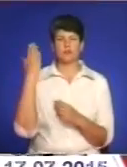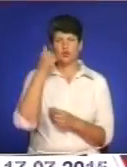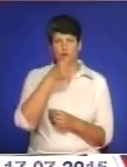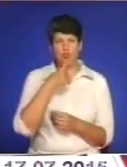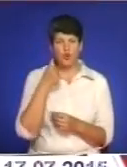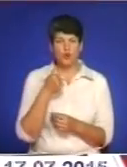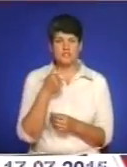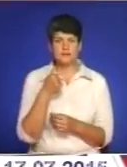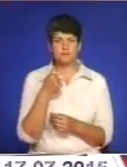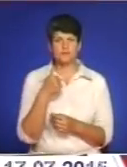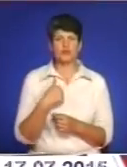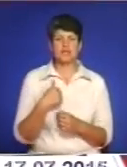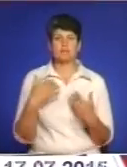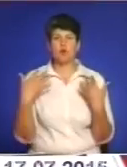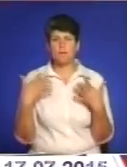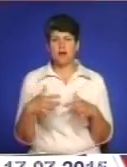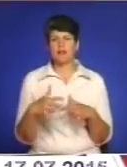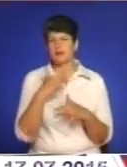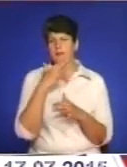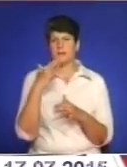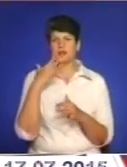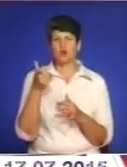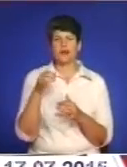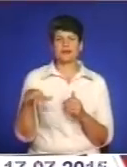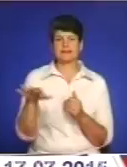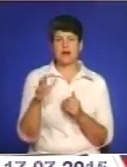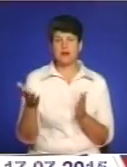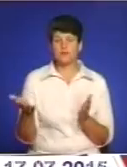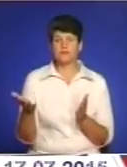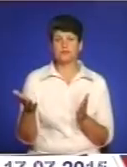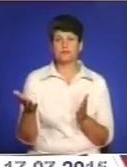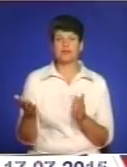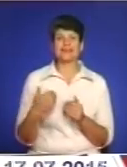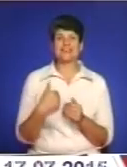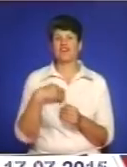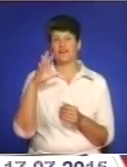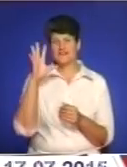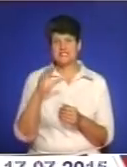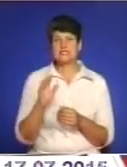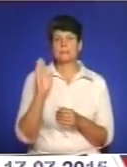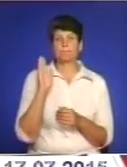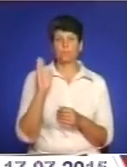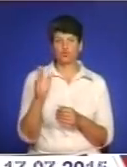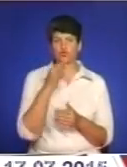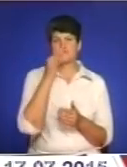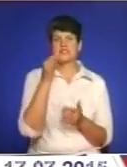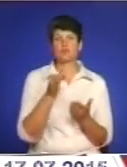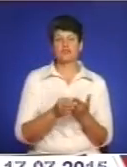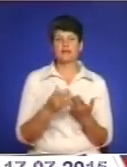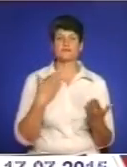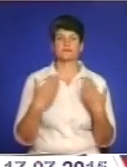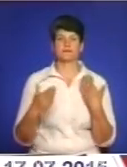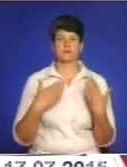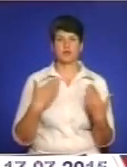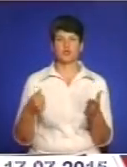у нас пропали сотні гектарів під час пожеж, і всі будуть з відповідальністю ставитися